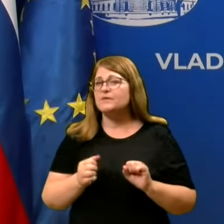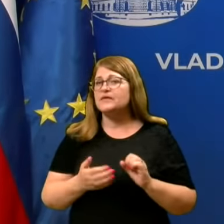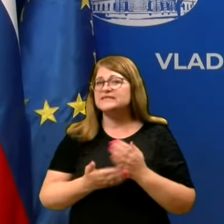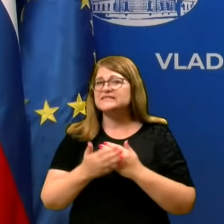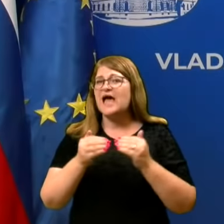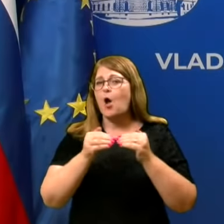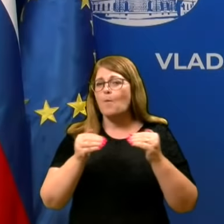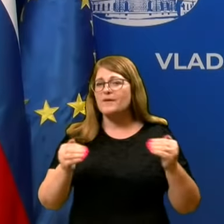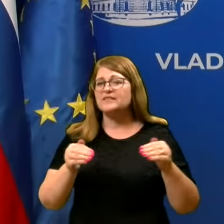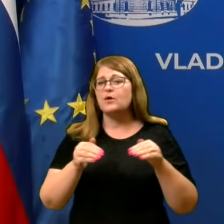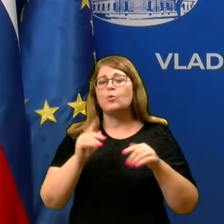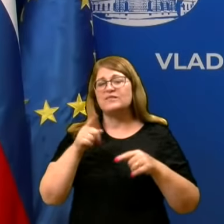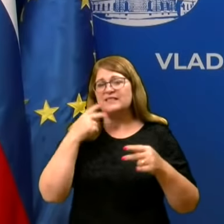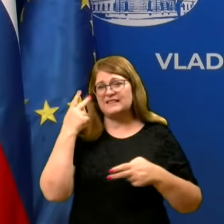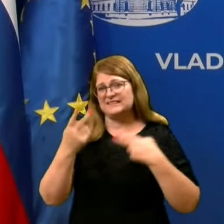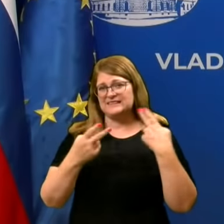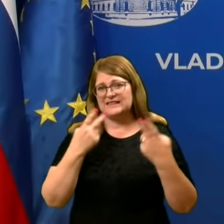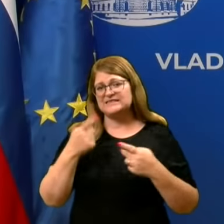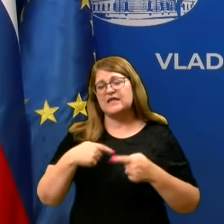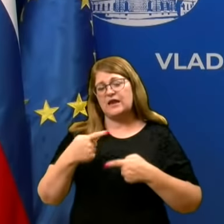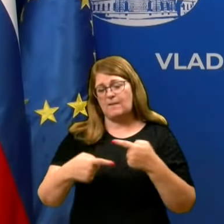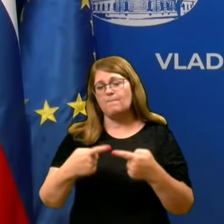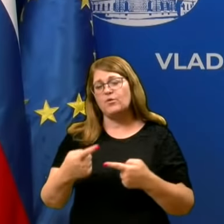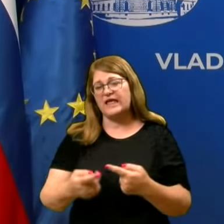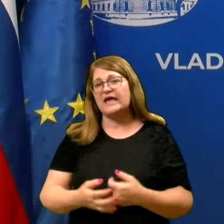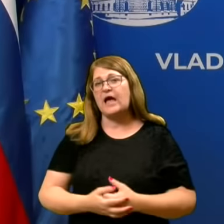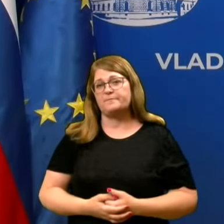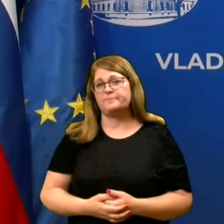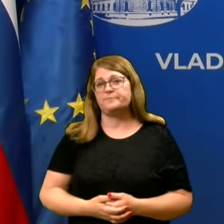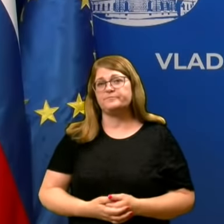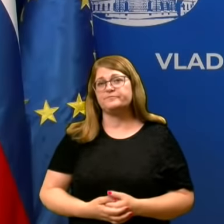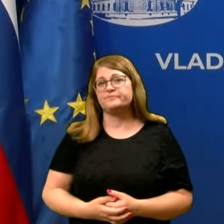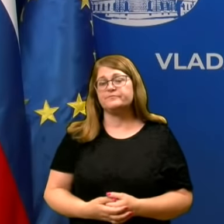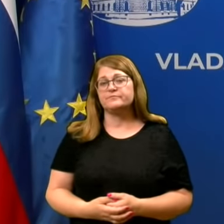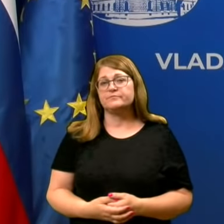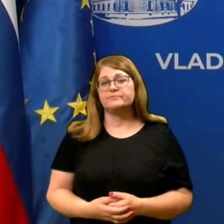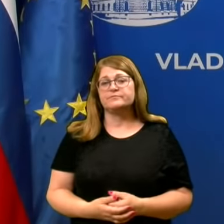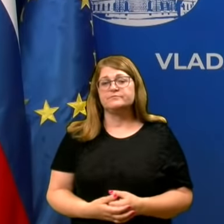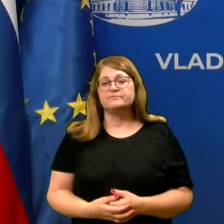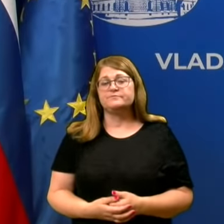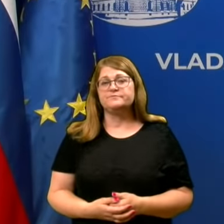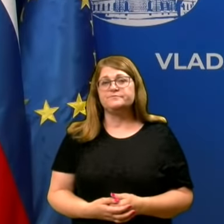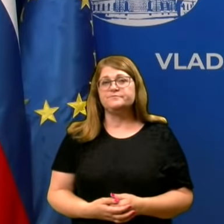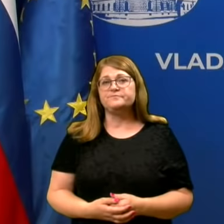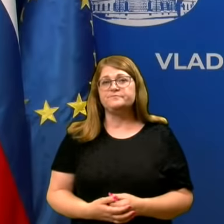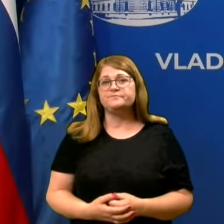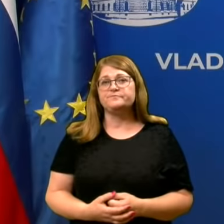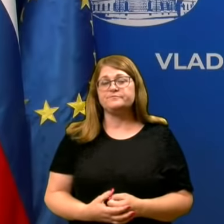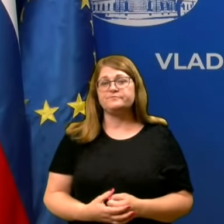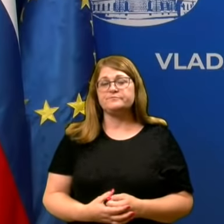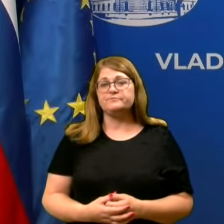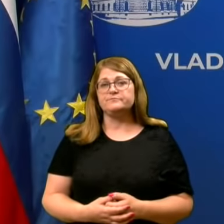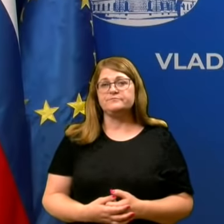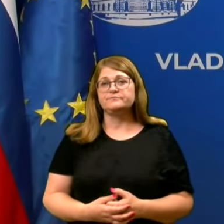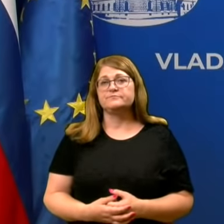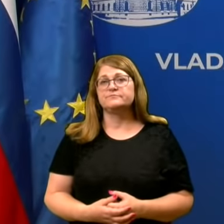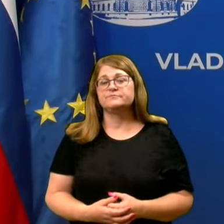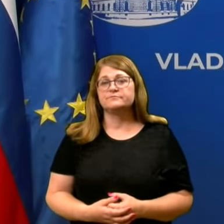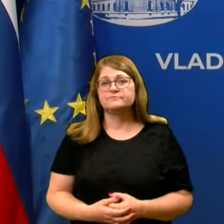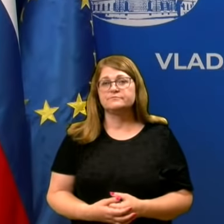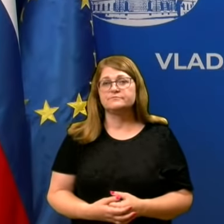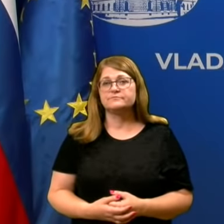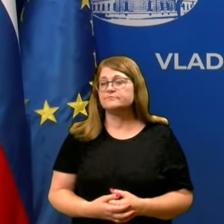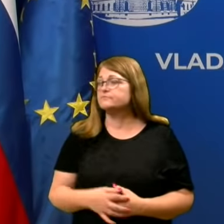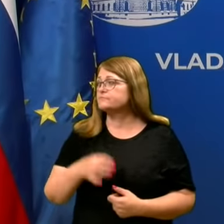omejitev in testiranje, seveda, verjetno še visokotveganih kontaktov, če gre za tako okolično, ker so visoko rizični naseljeni.